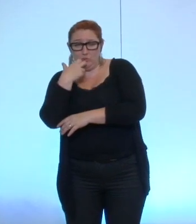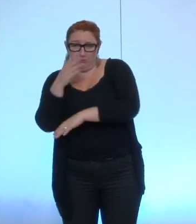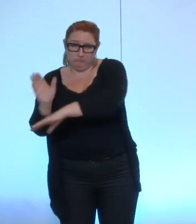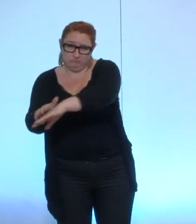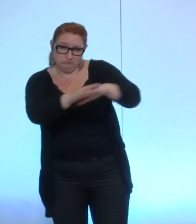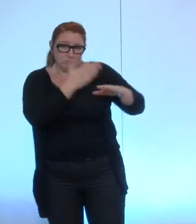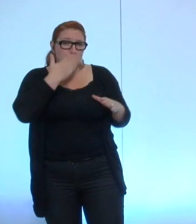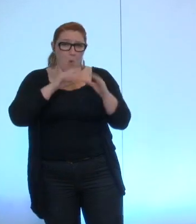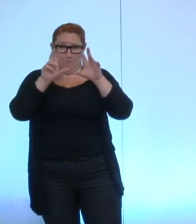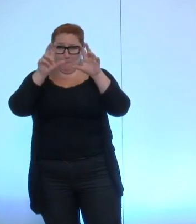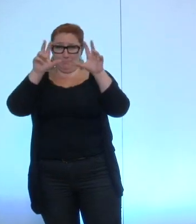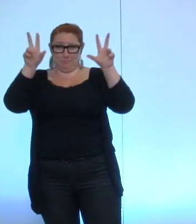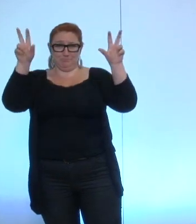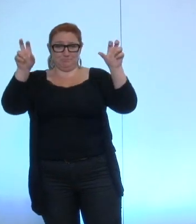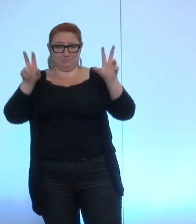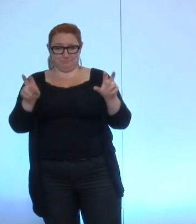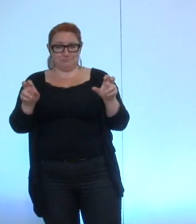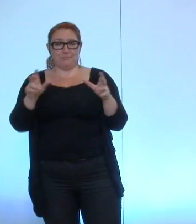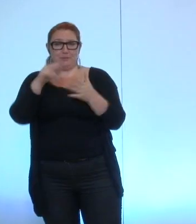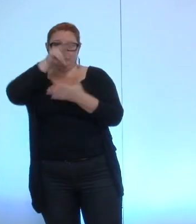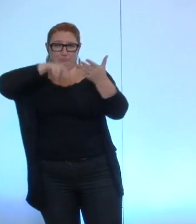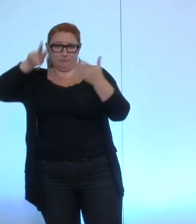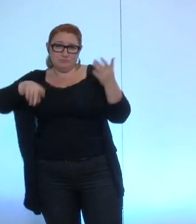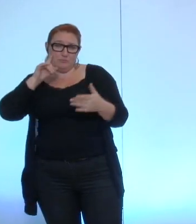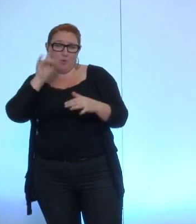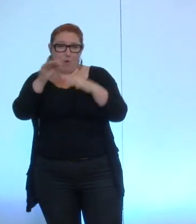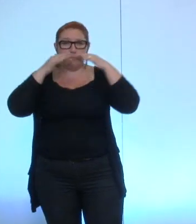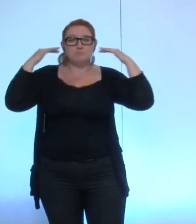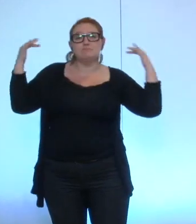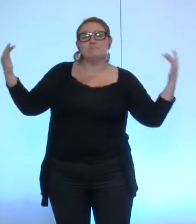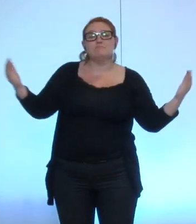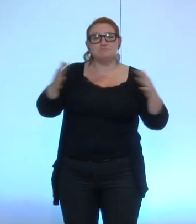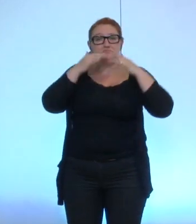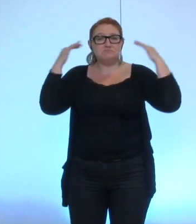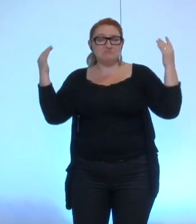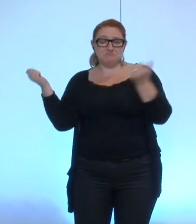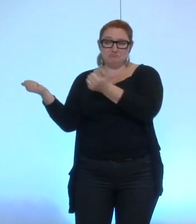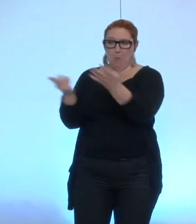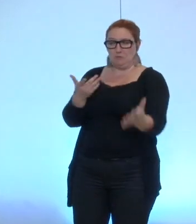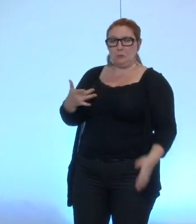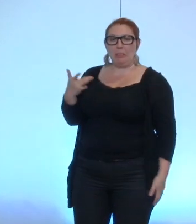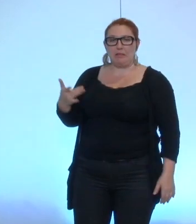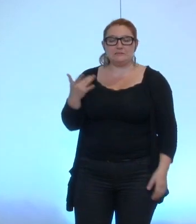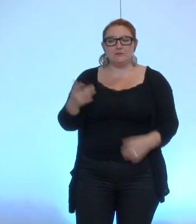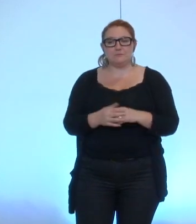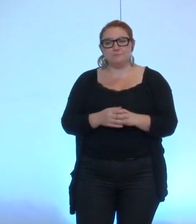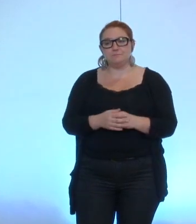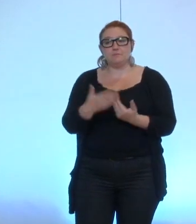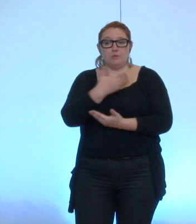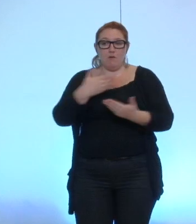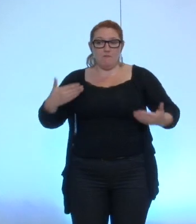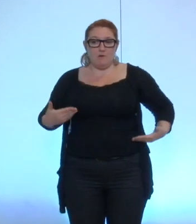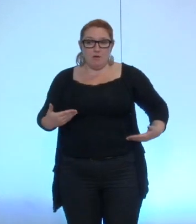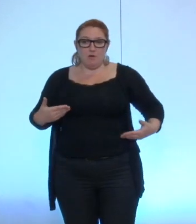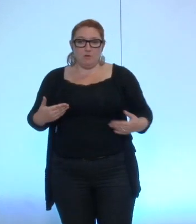ce paragraphe-là pour s'inspirer un peu les propositions qu'il pourrait faire enfin je